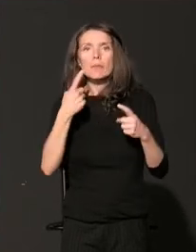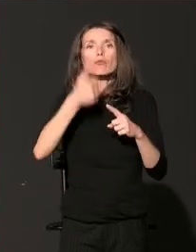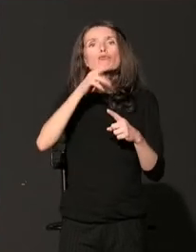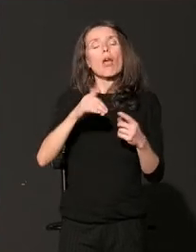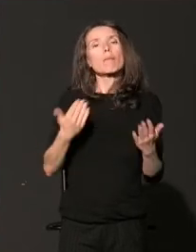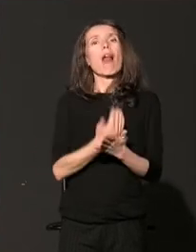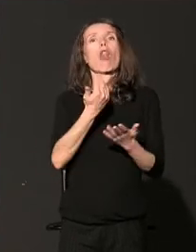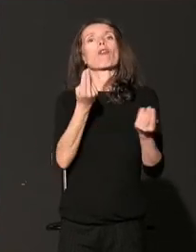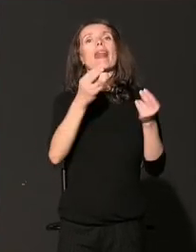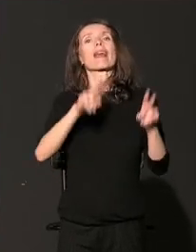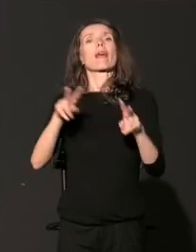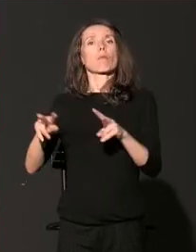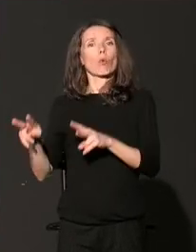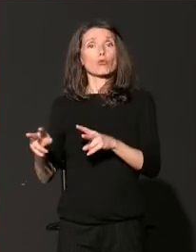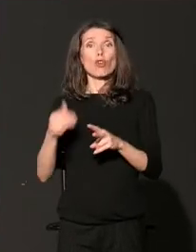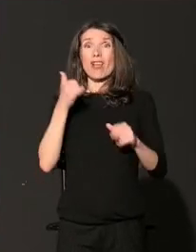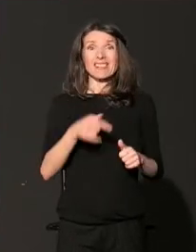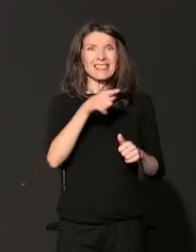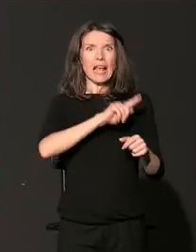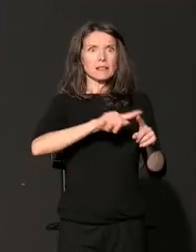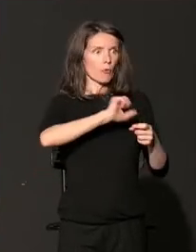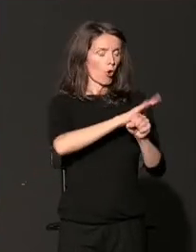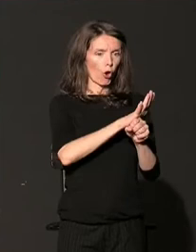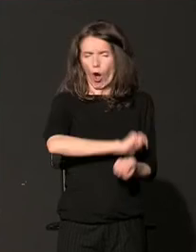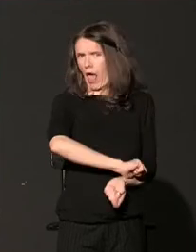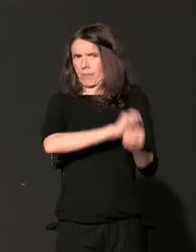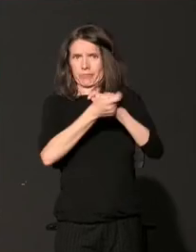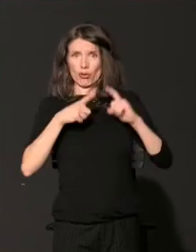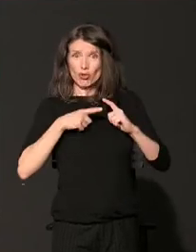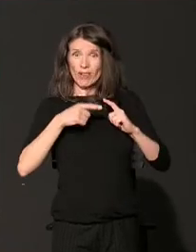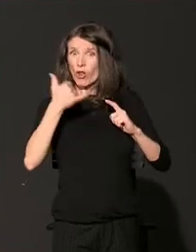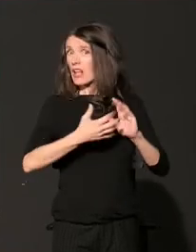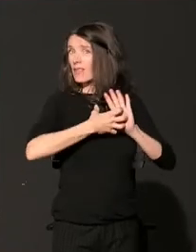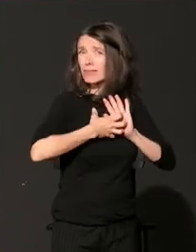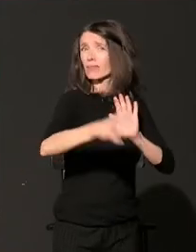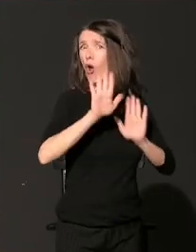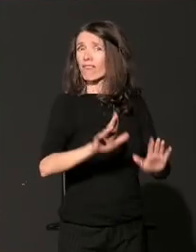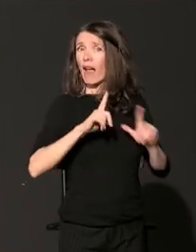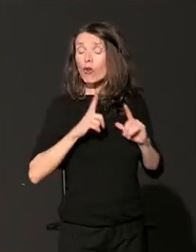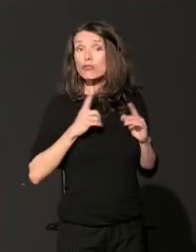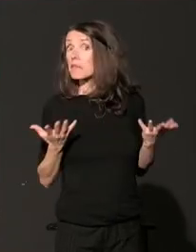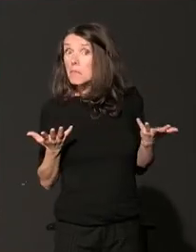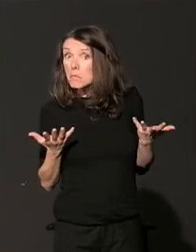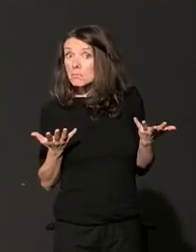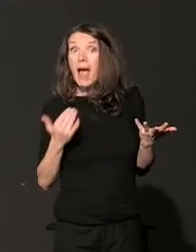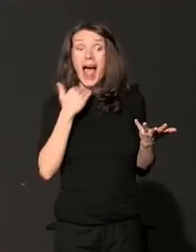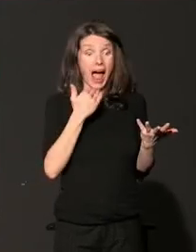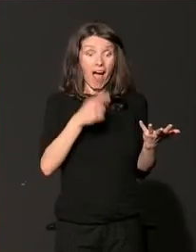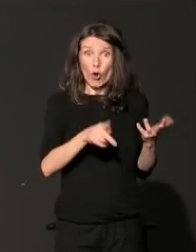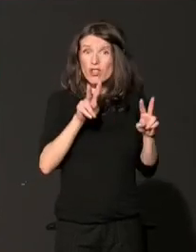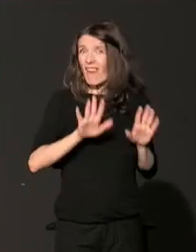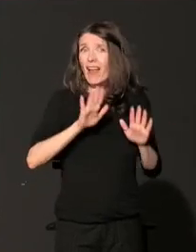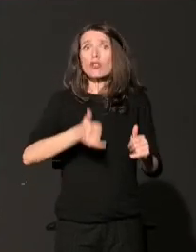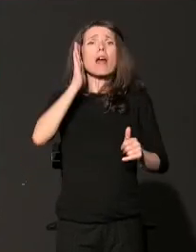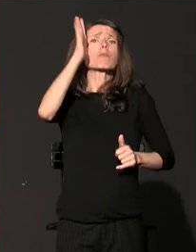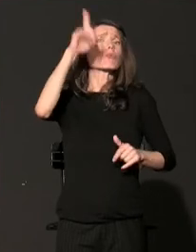realnost tu da ostane? Ako i jeste, čini nam se da postoje mnoge nove mogućnosti, a mi ćemo se,